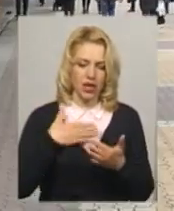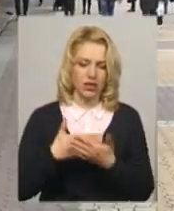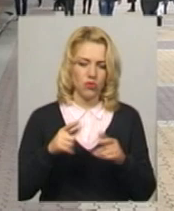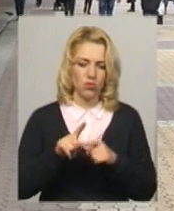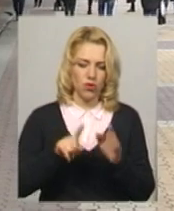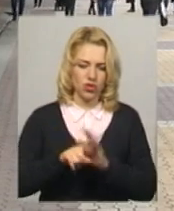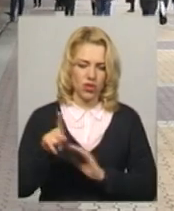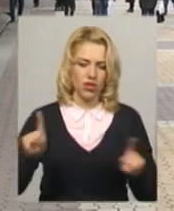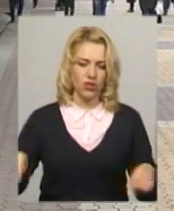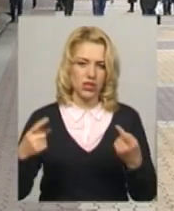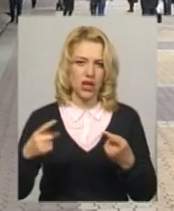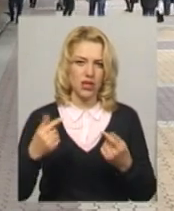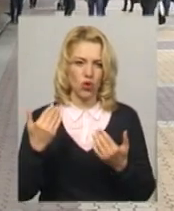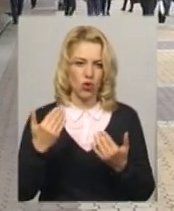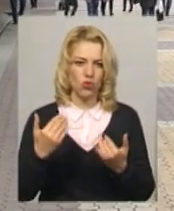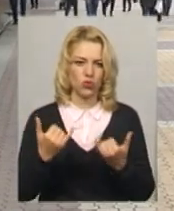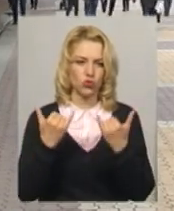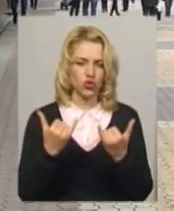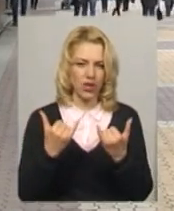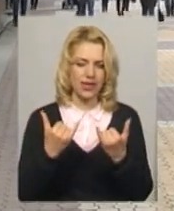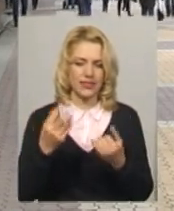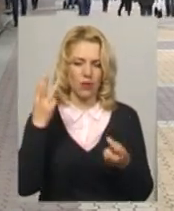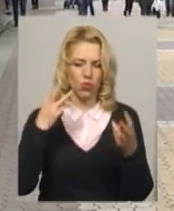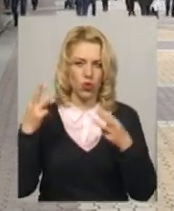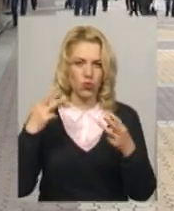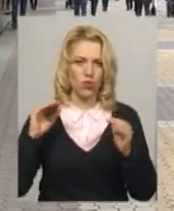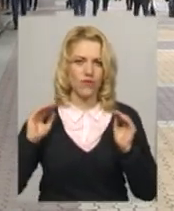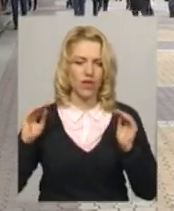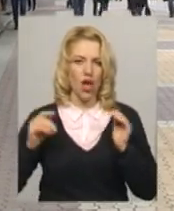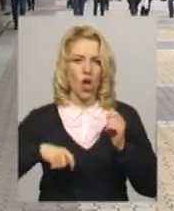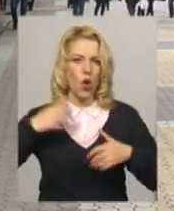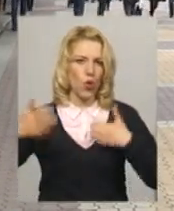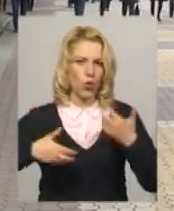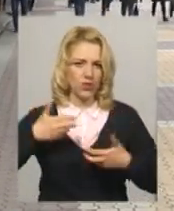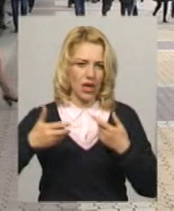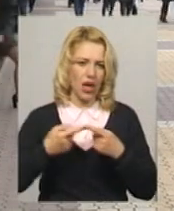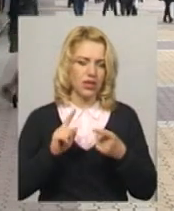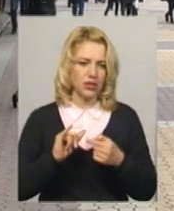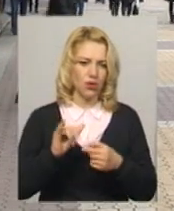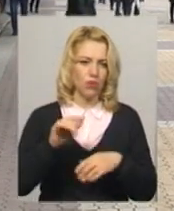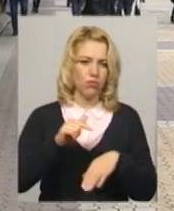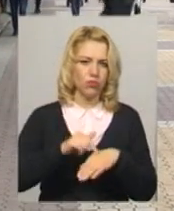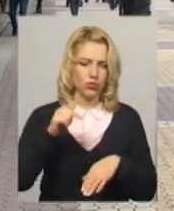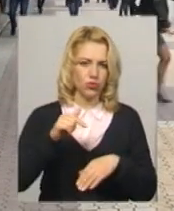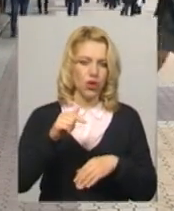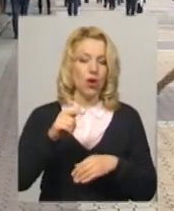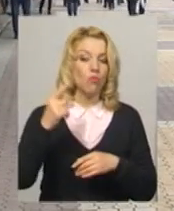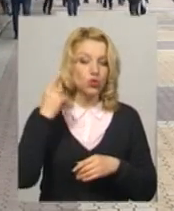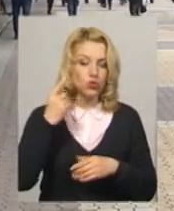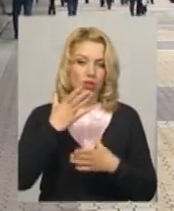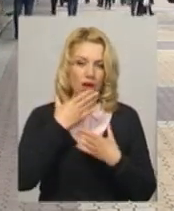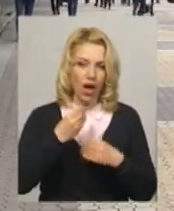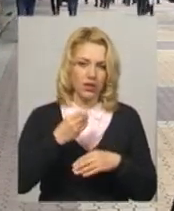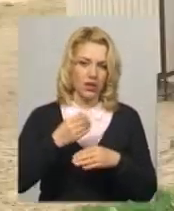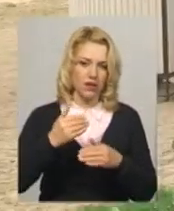Встановили три роздягальні, сучасні, модернові. І, скажімо так, дуже почули багато схвальних відгуків від